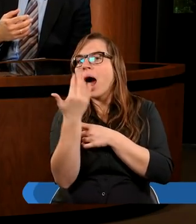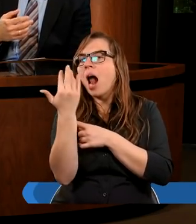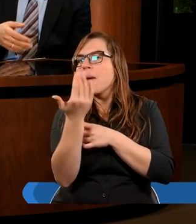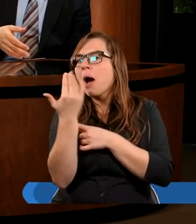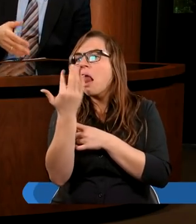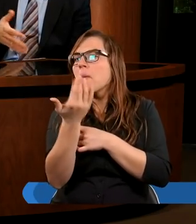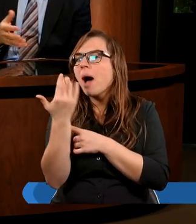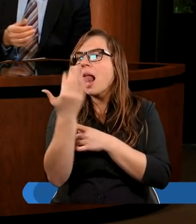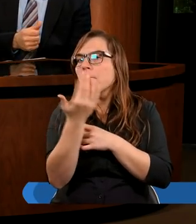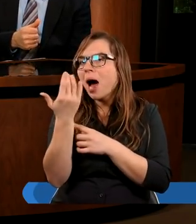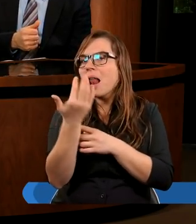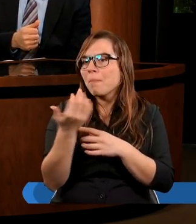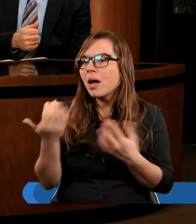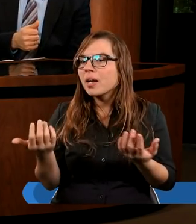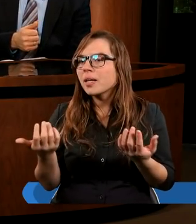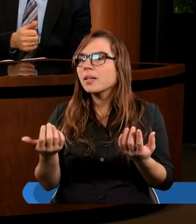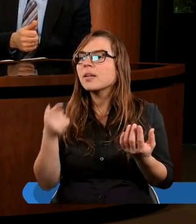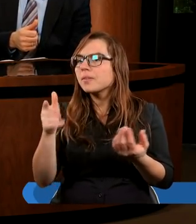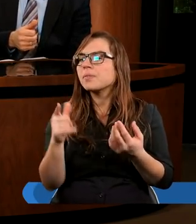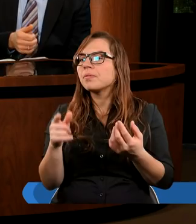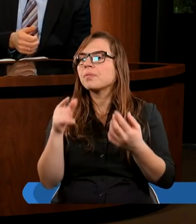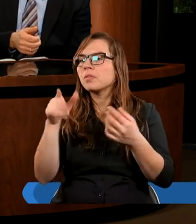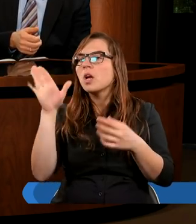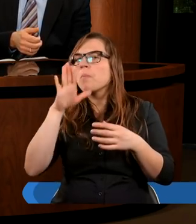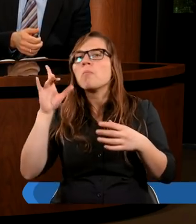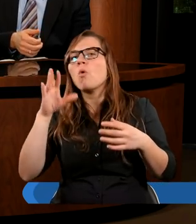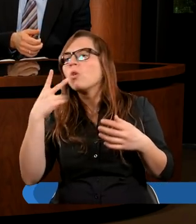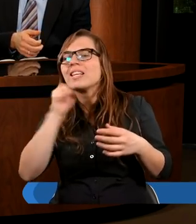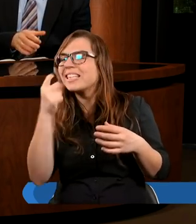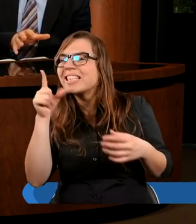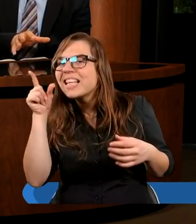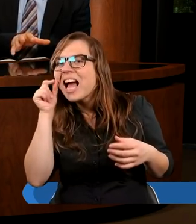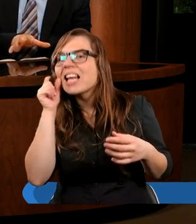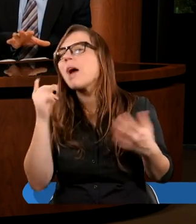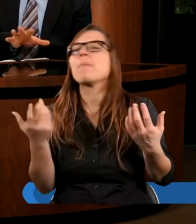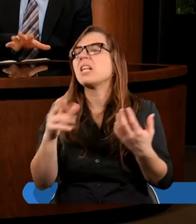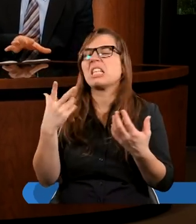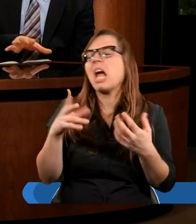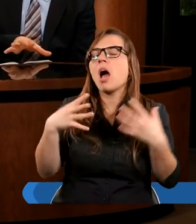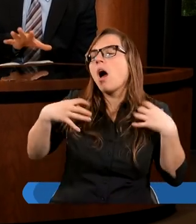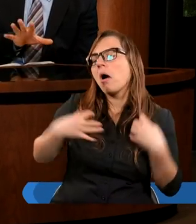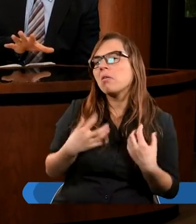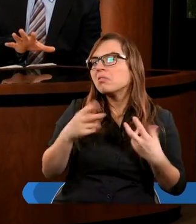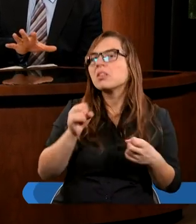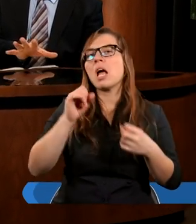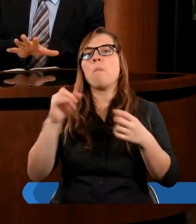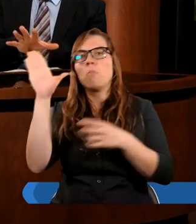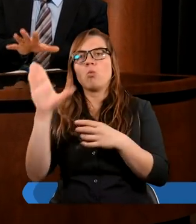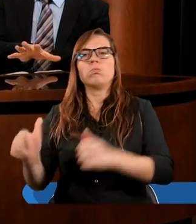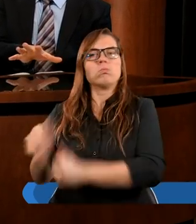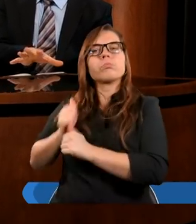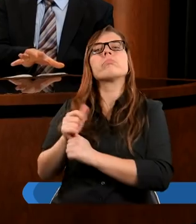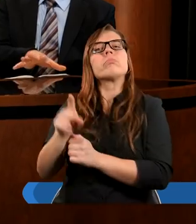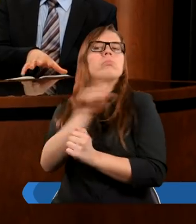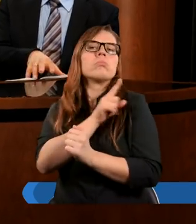mówiąc według tego, jak mówił psalm 121, Pan Bóg nigdy nie zasypia, nie drzemie, prawda, i tak dalej. I Pan Bóg zawsze jest na straży